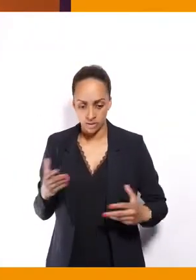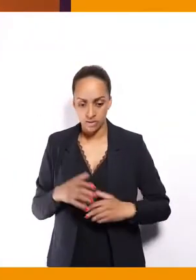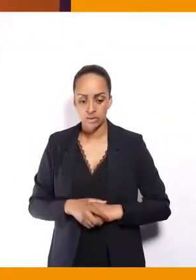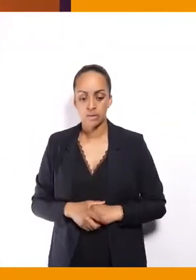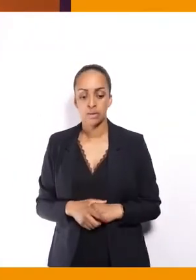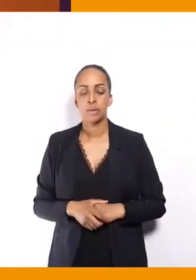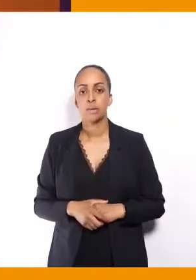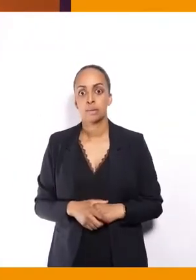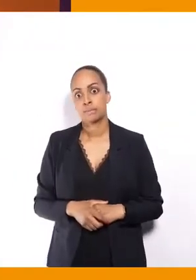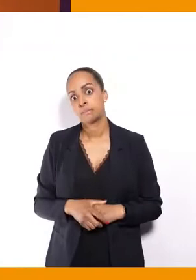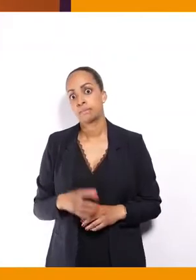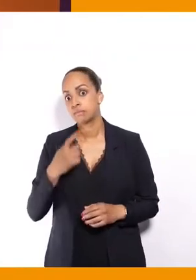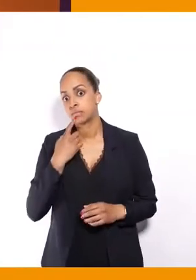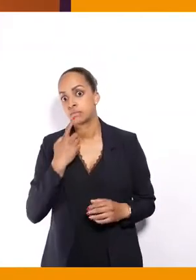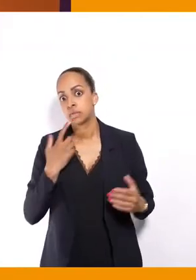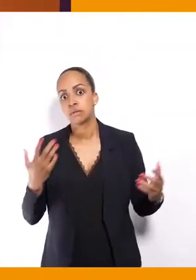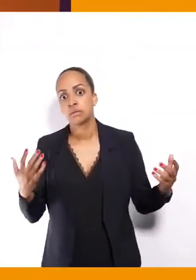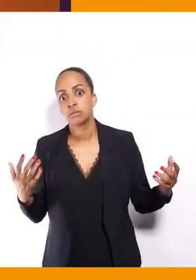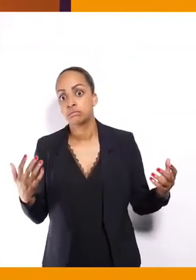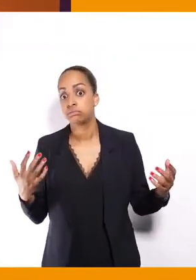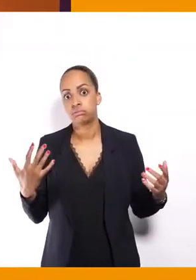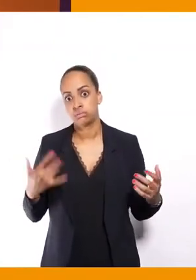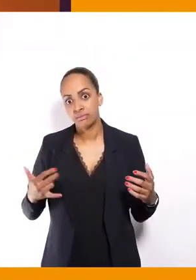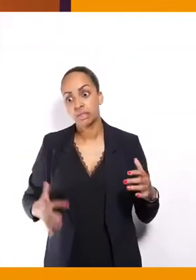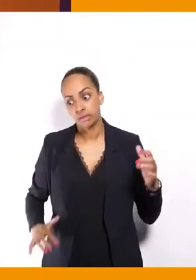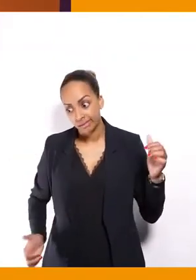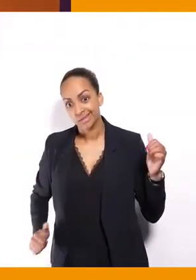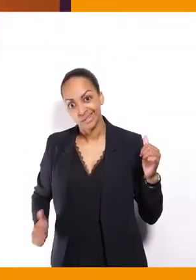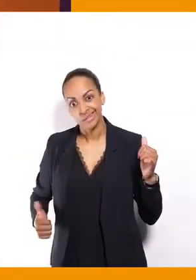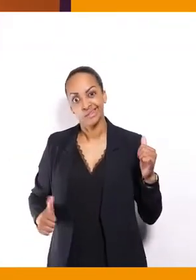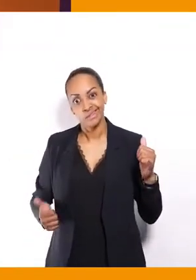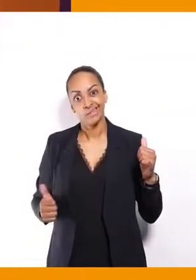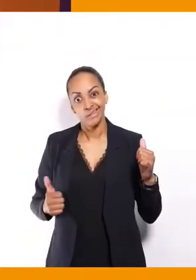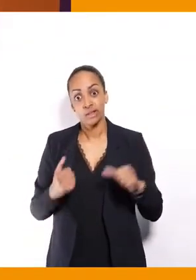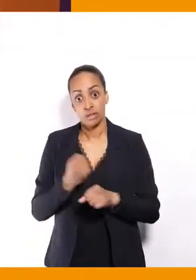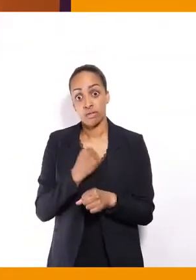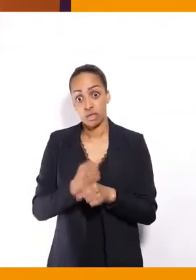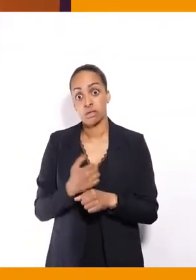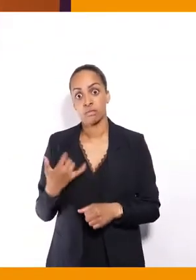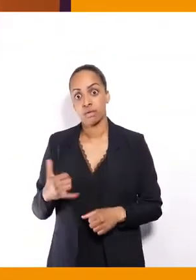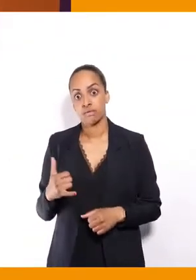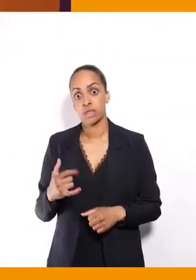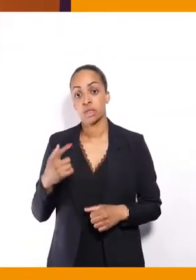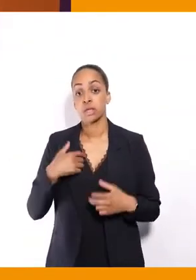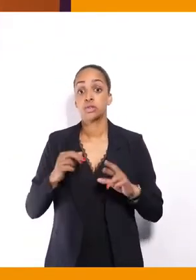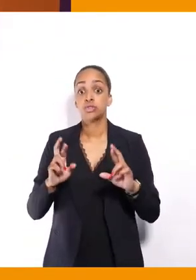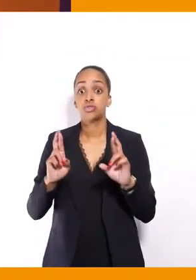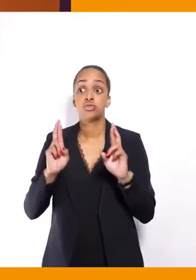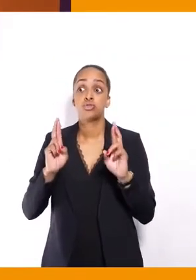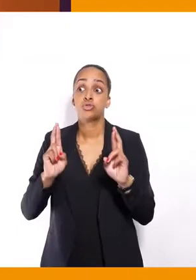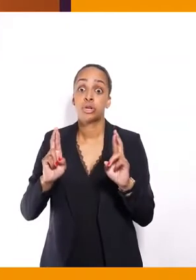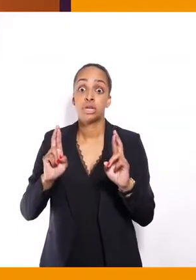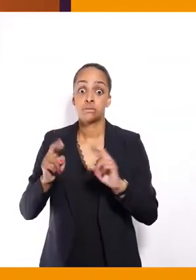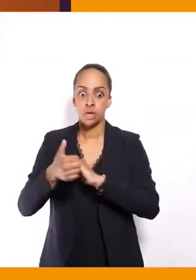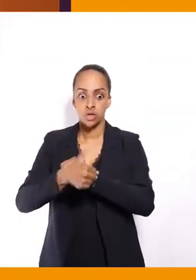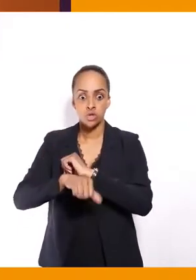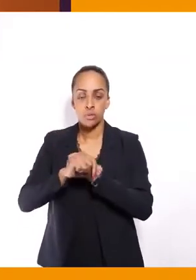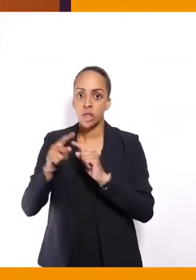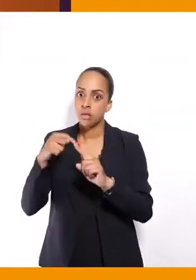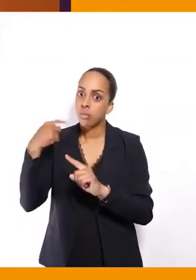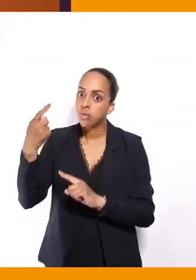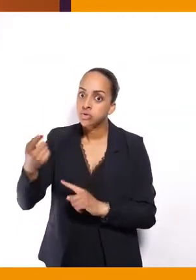on a vraiment encore du chemin à parcourir pour que, j'espère, d'ici la semaine prochaine, ou